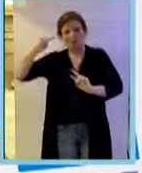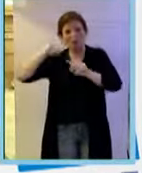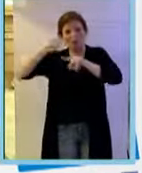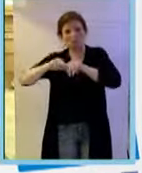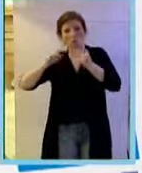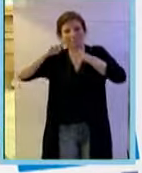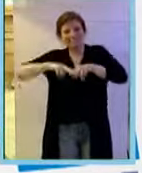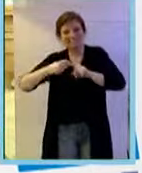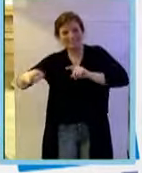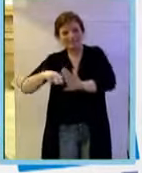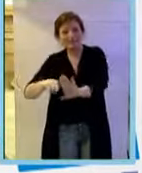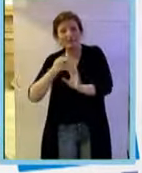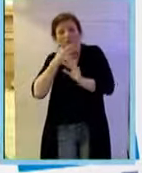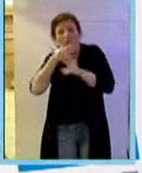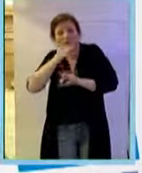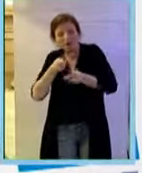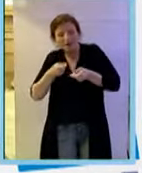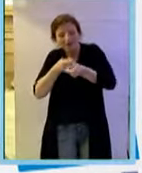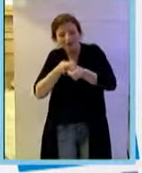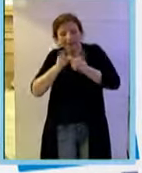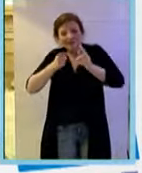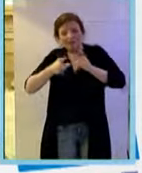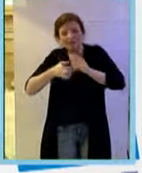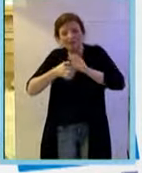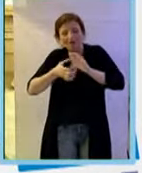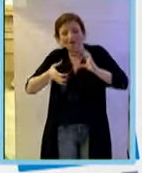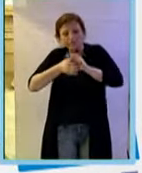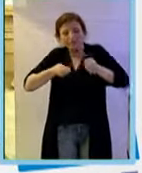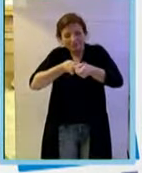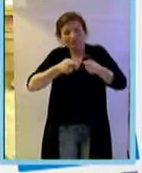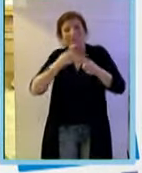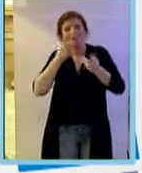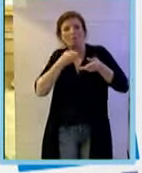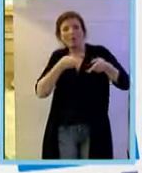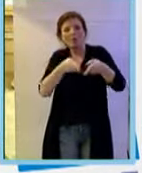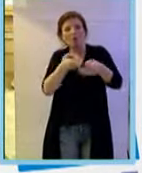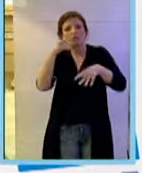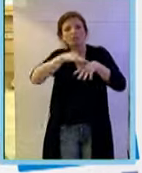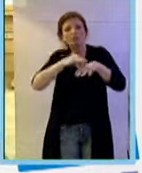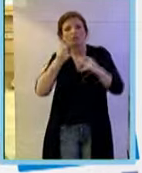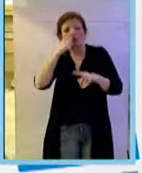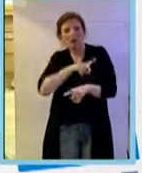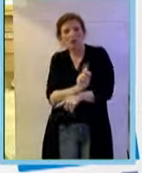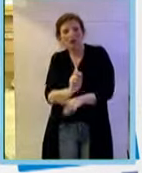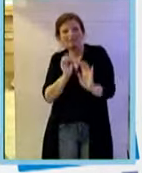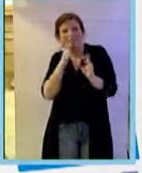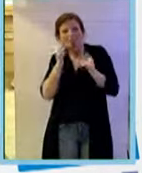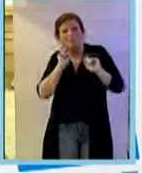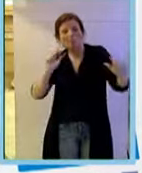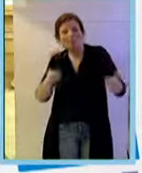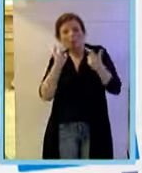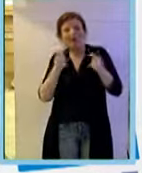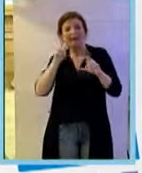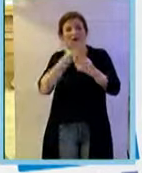attivare questo pathway in patologie non maligne è possibile bloccare la